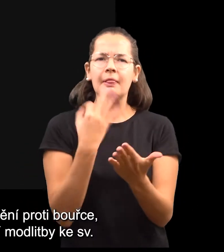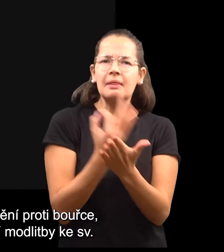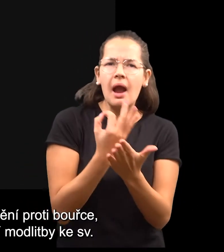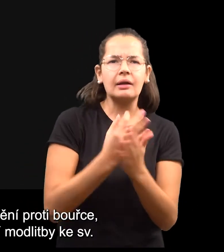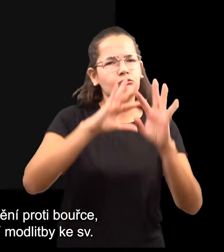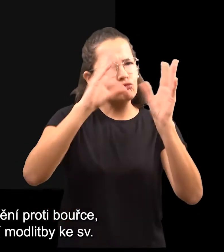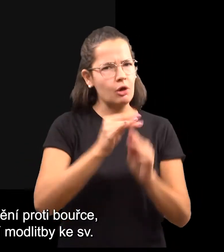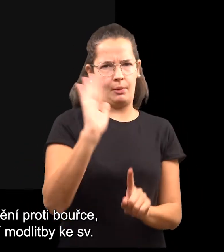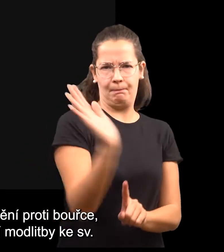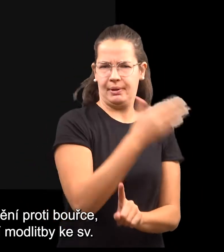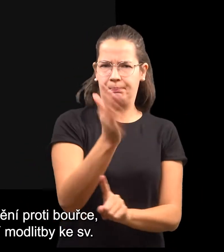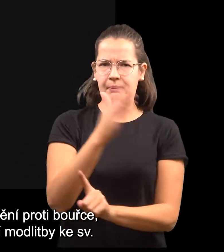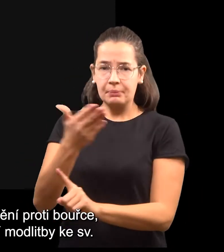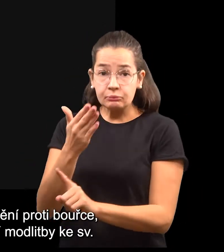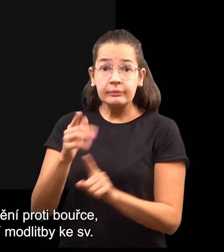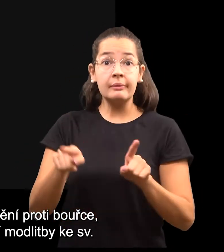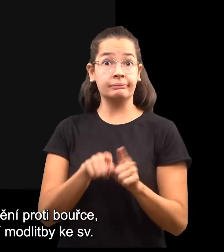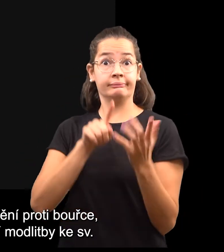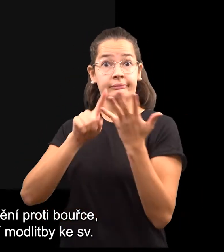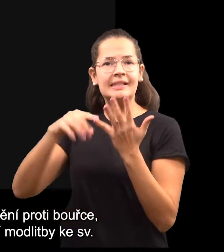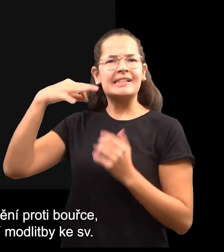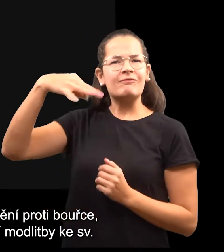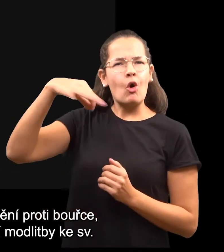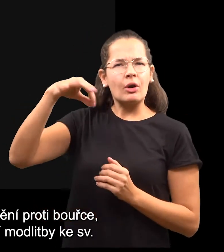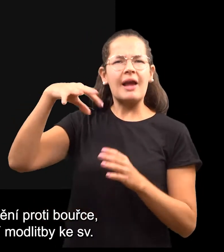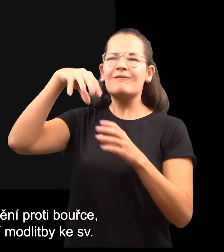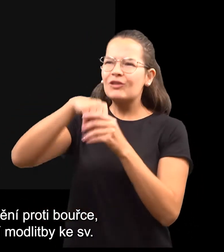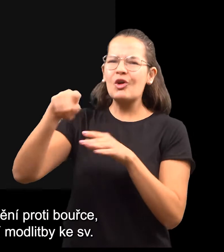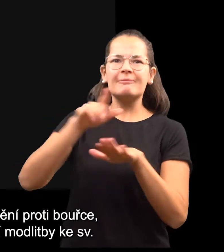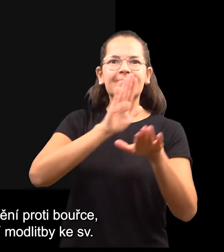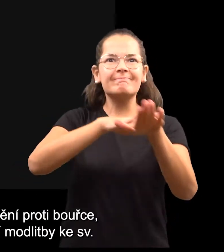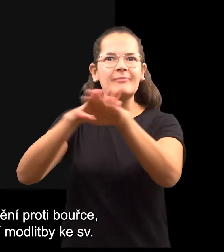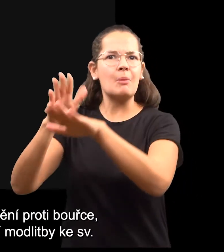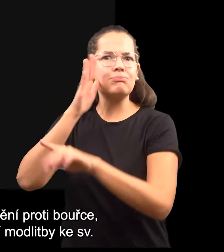koleda či noční modlitby ke svatému Krištofovi a svaté koruně.